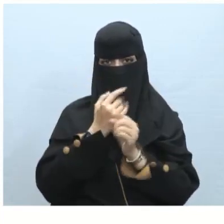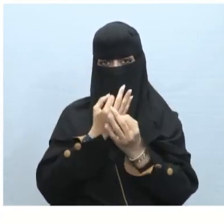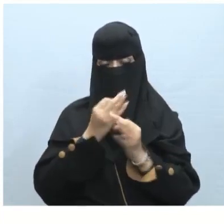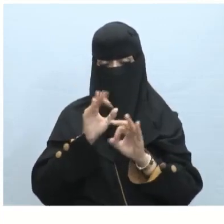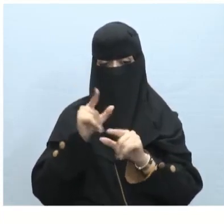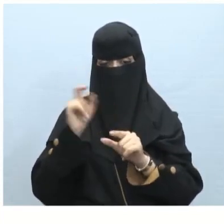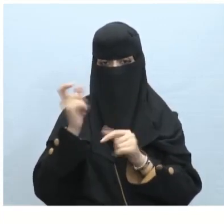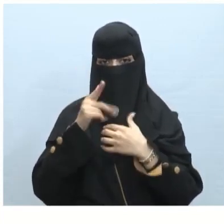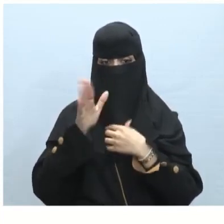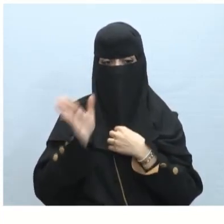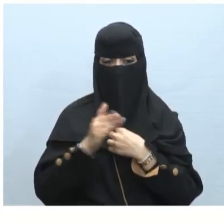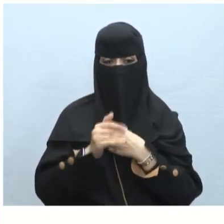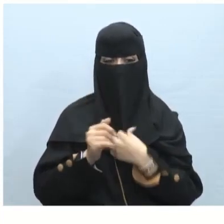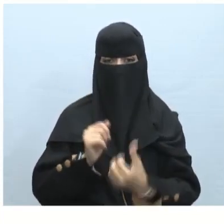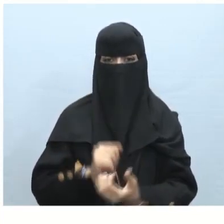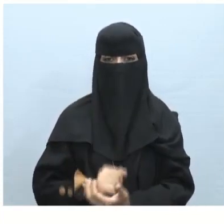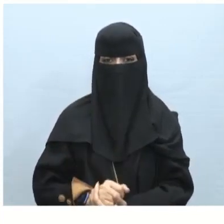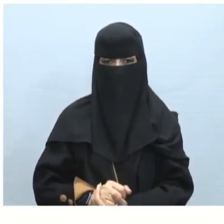مباشر